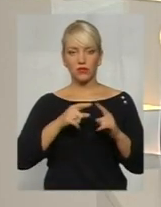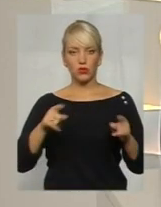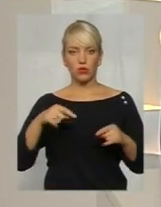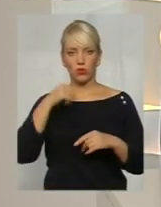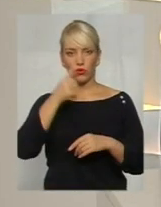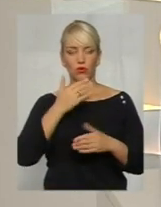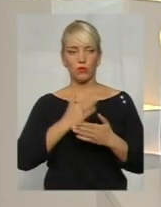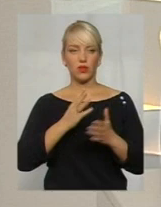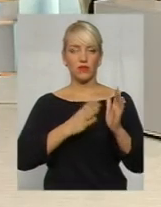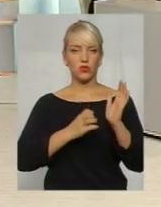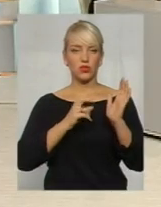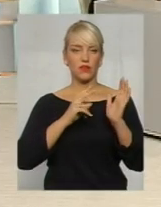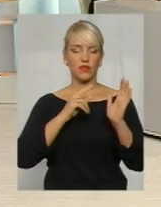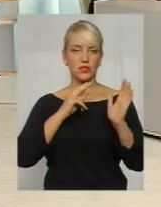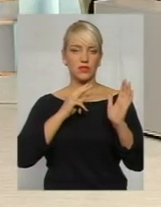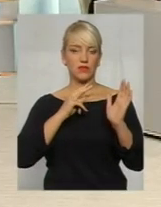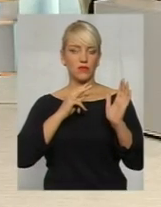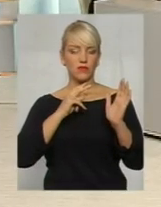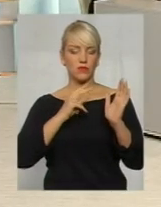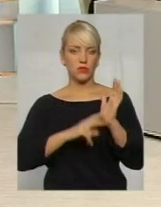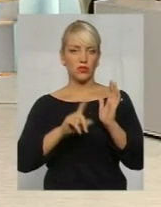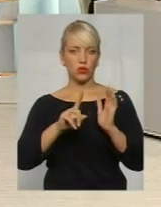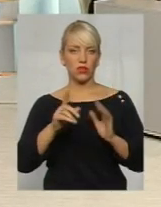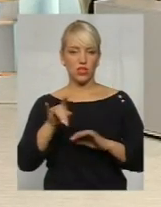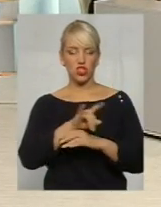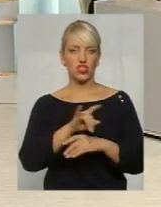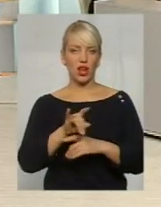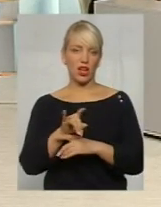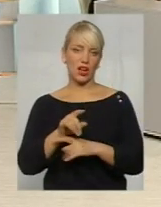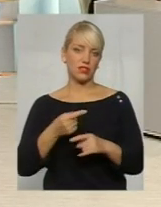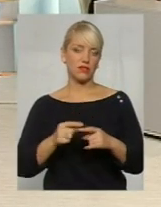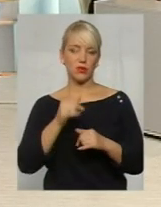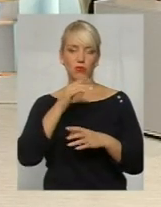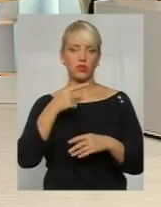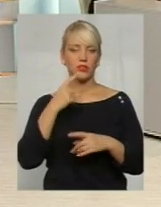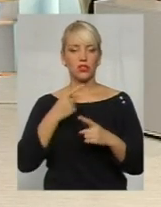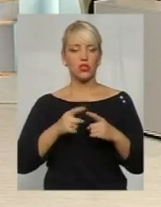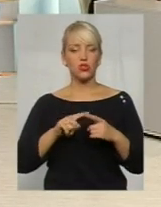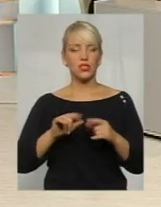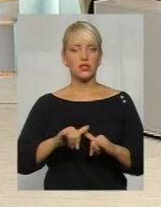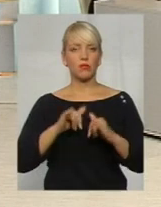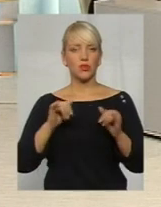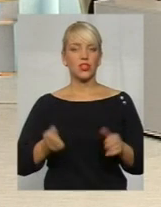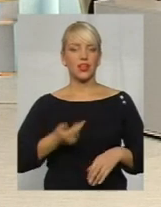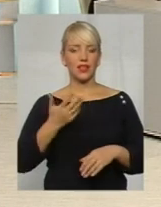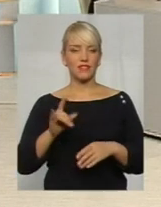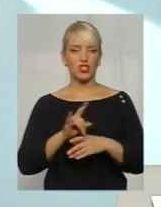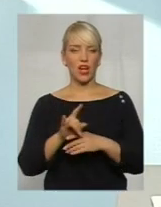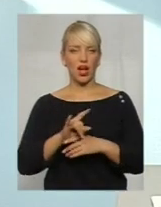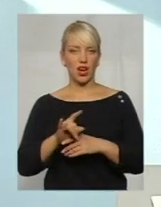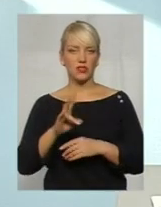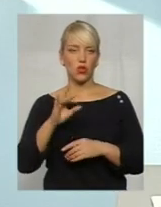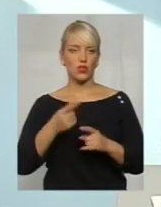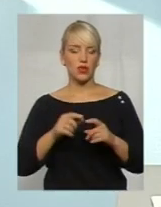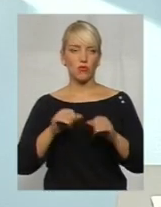971 шахрайство. Ми не можемо чітко сказати, що це збільшилась кількість шахрайств, але це